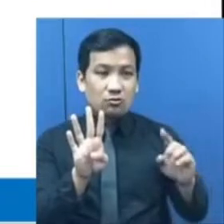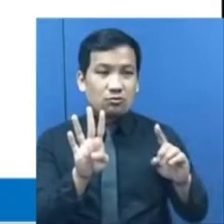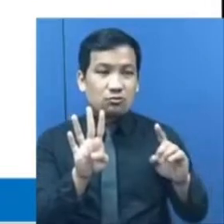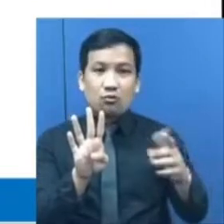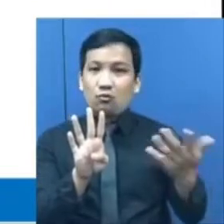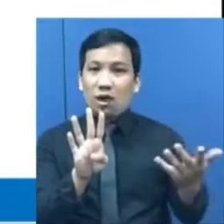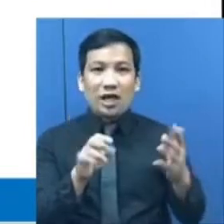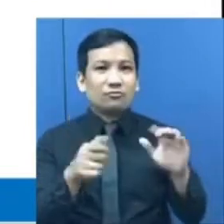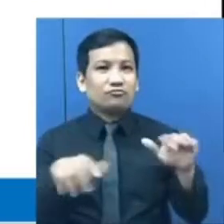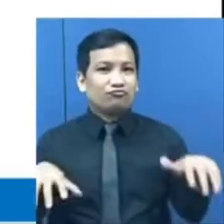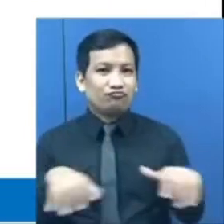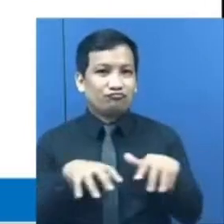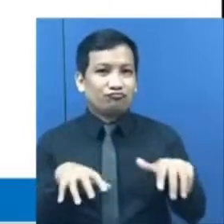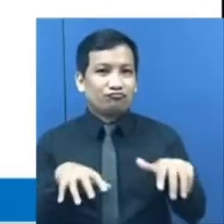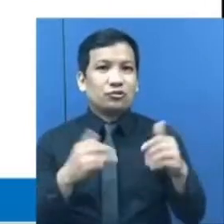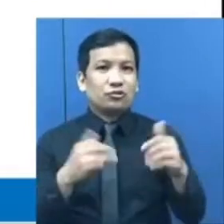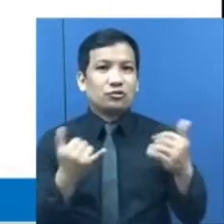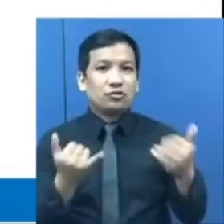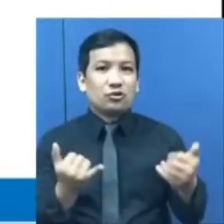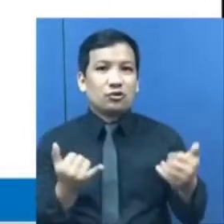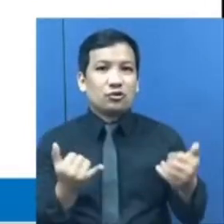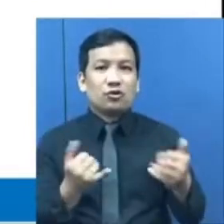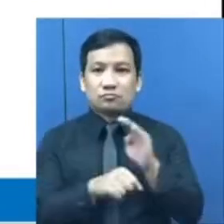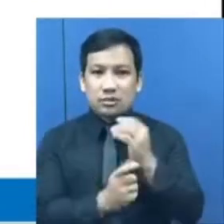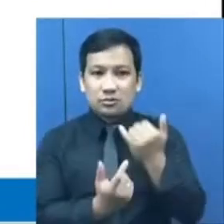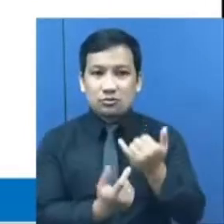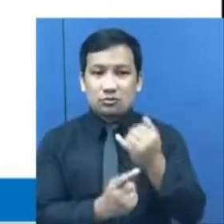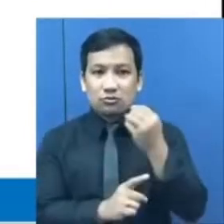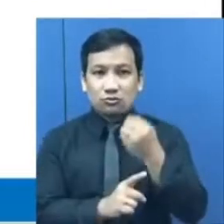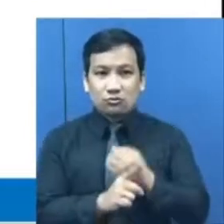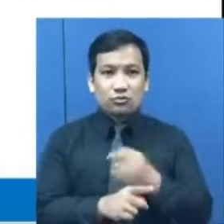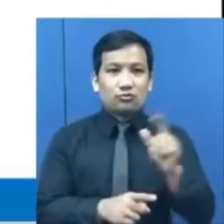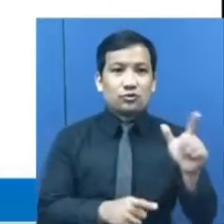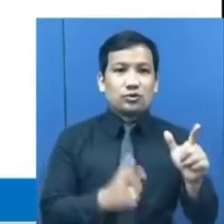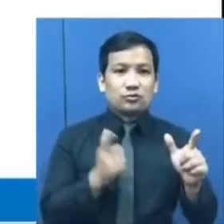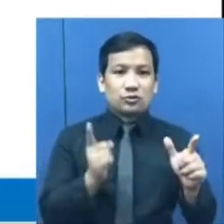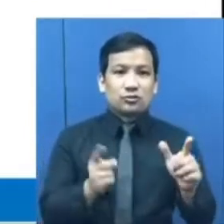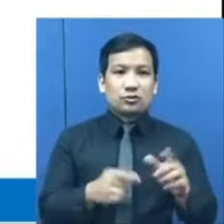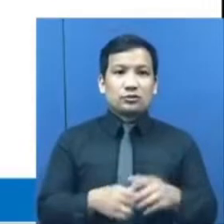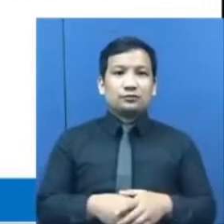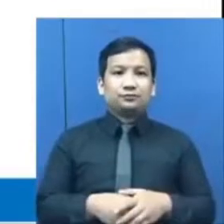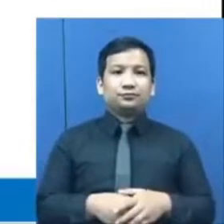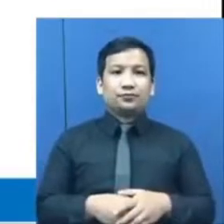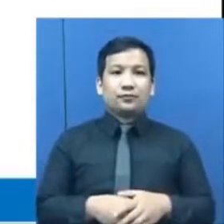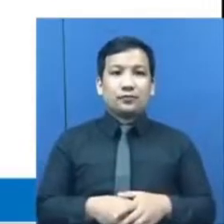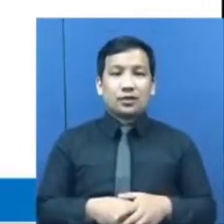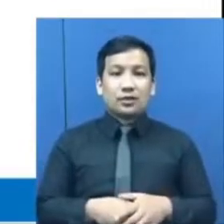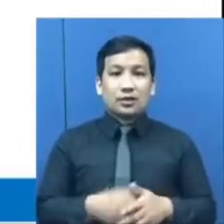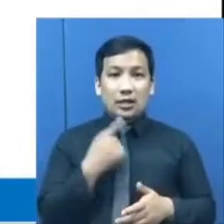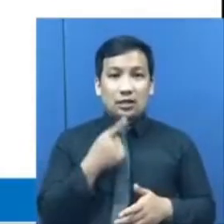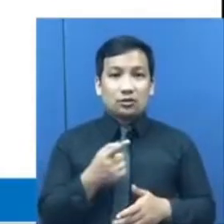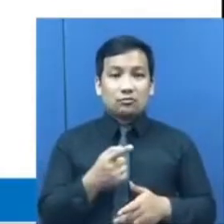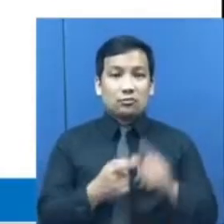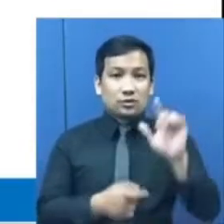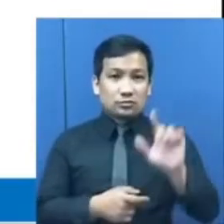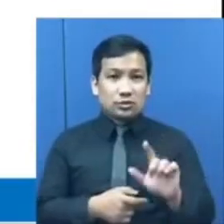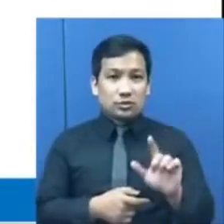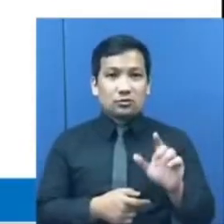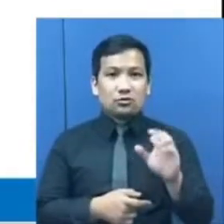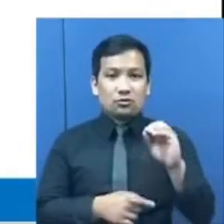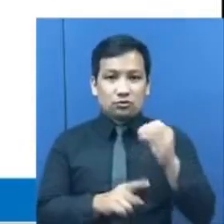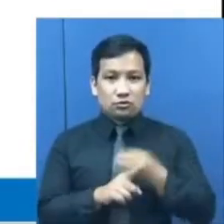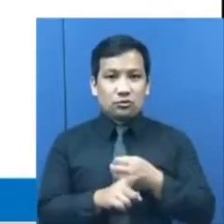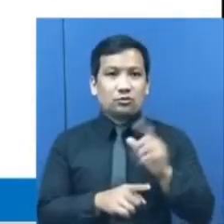negosyo nitong Oktober 2021. Ito ay mas mababa kumpara sa naitala noong Oktober